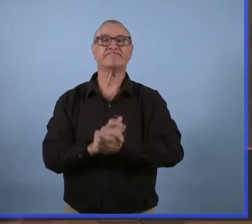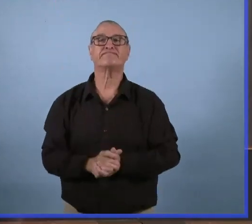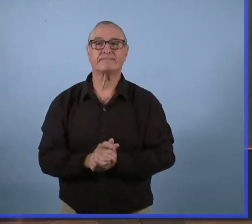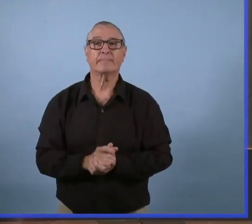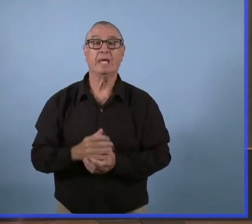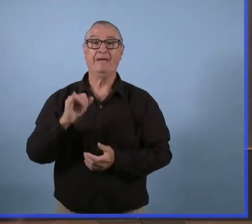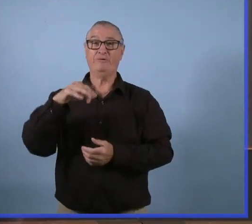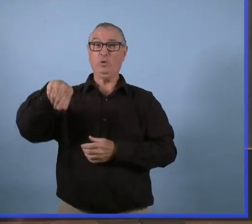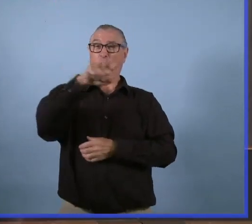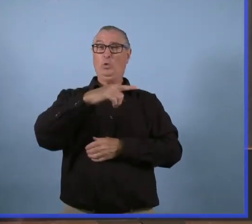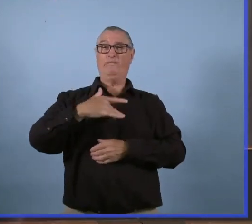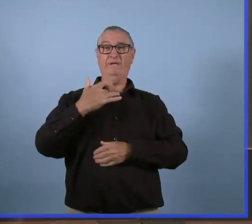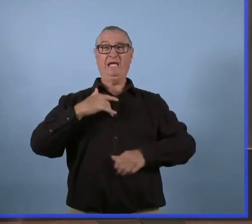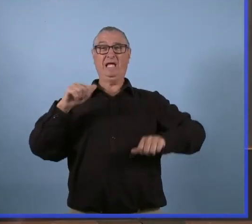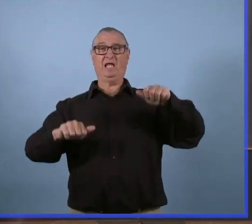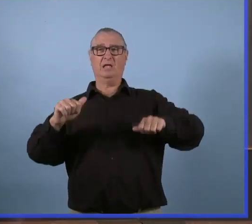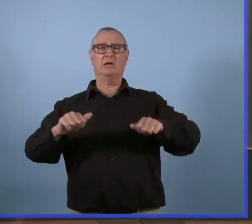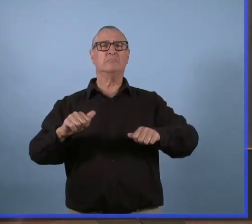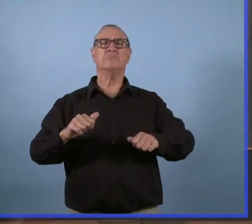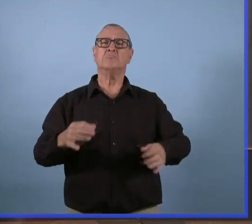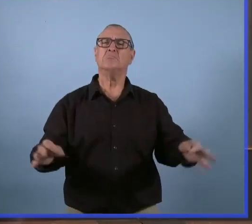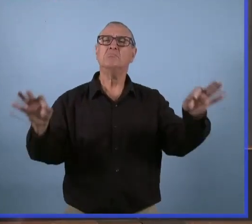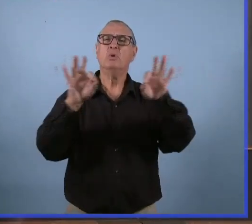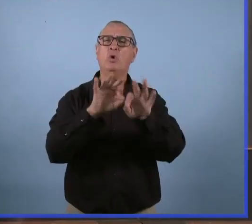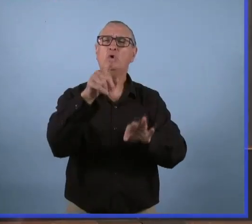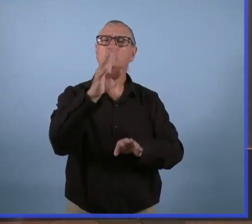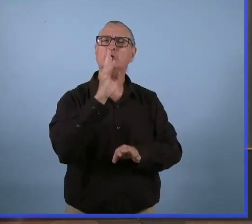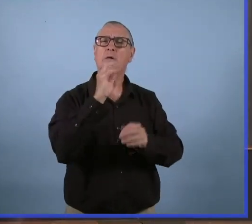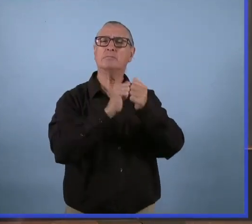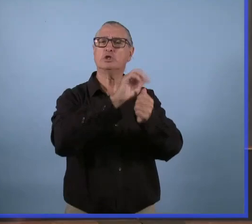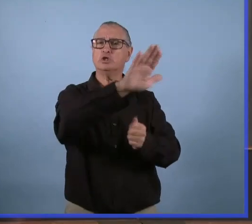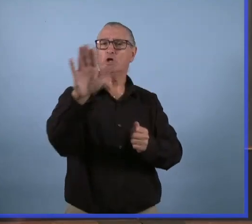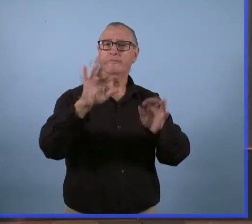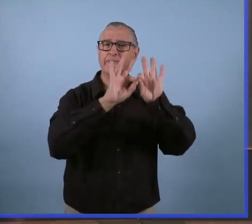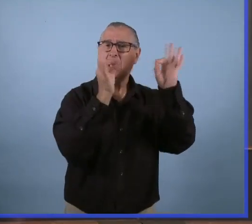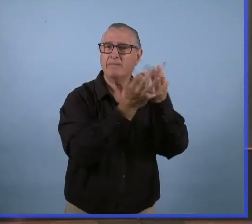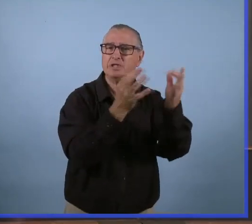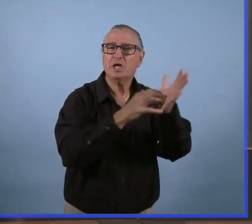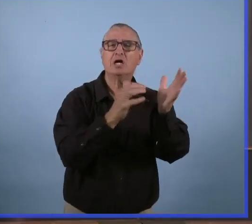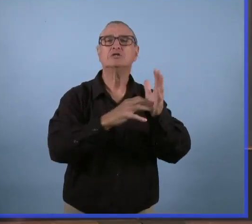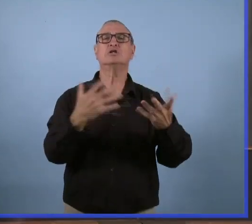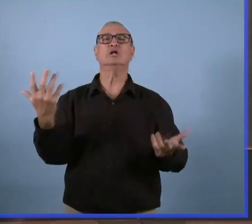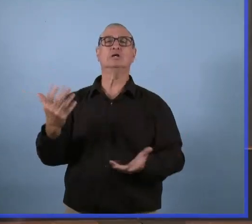Si vous êtes hésitant, parlez à la santé publique. Parlez à un médecin. Parlez à un pharmacien.